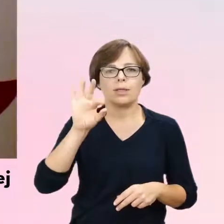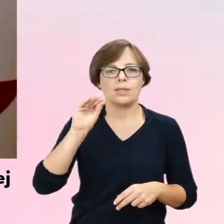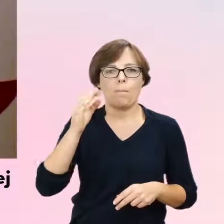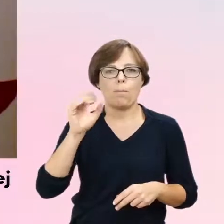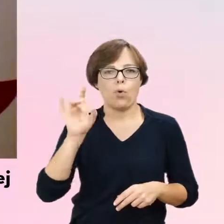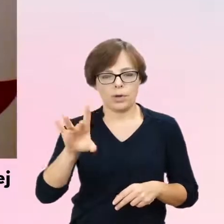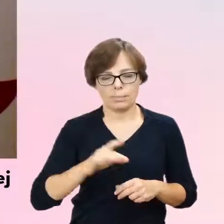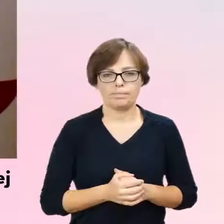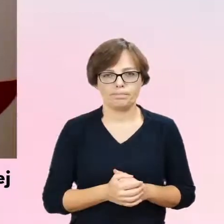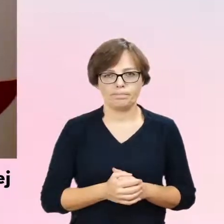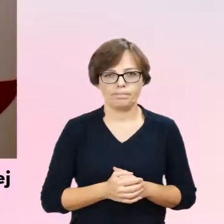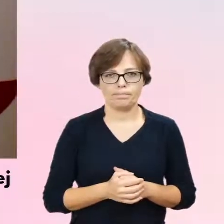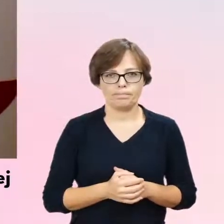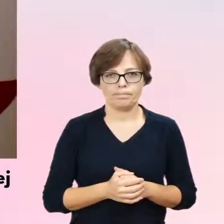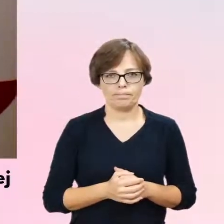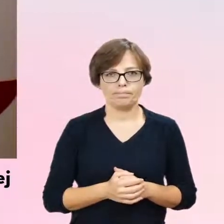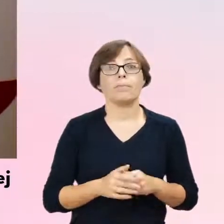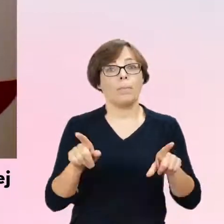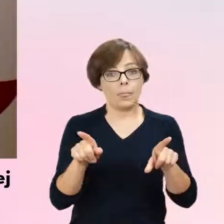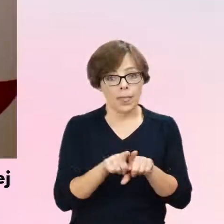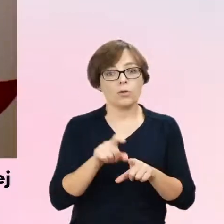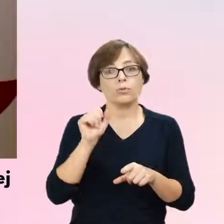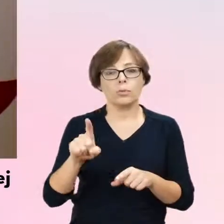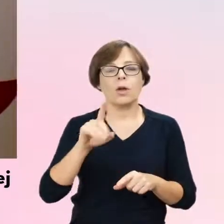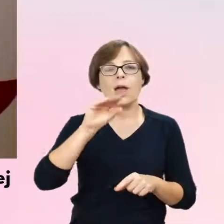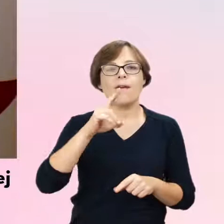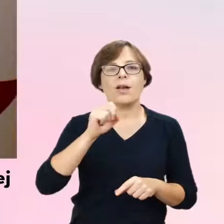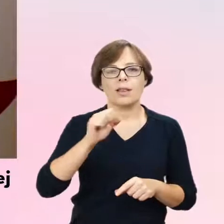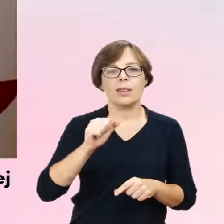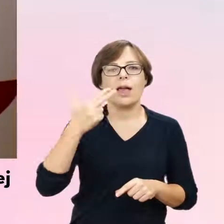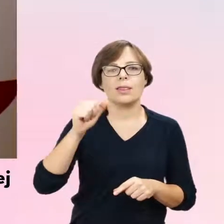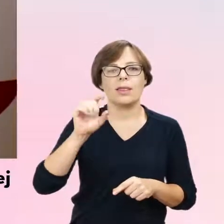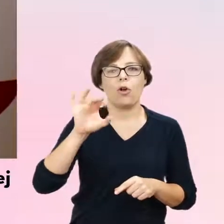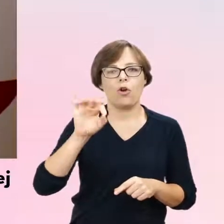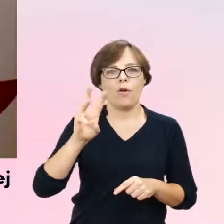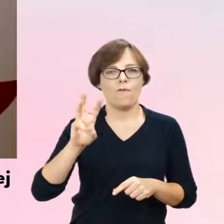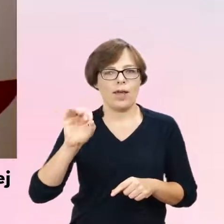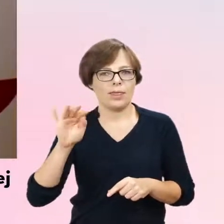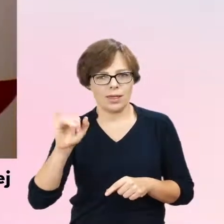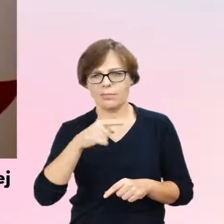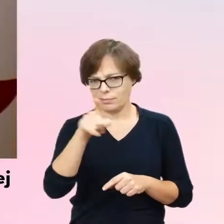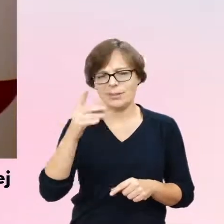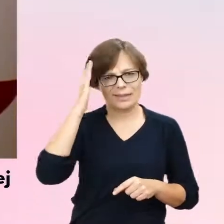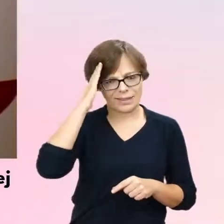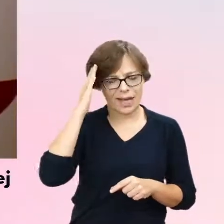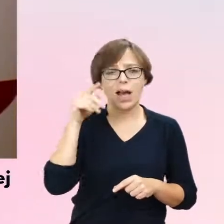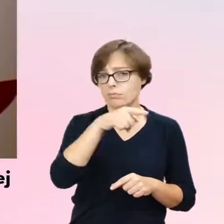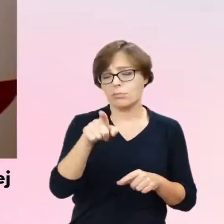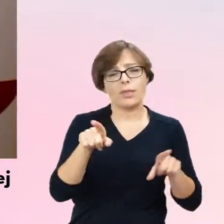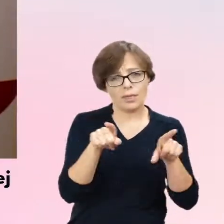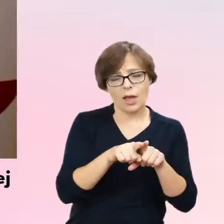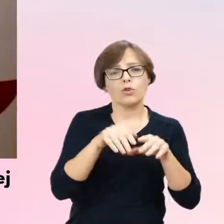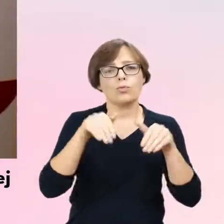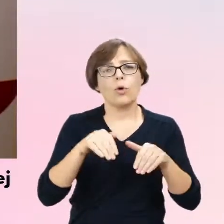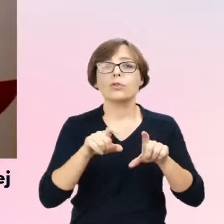Jest z nami również Ewelina Negowetti, dobrze Państwu wszystkim znana, do której można będzie kierować też w